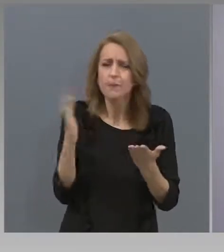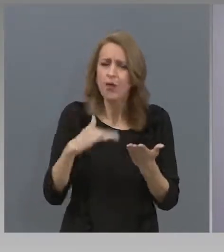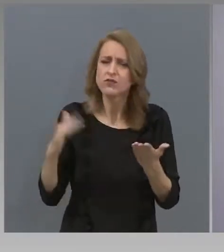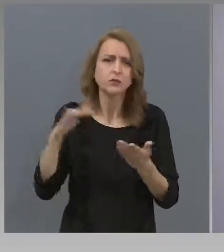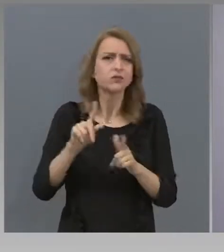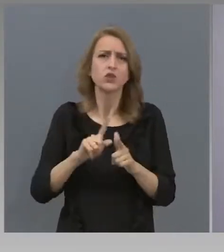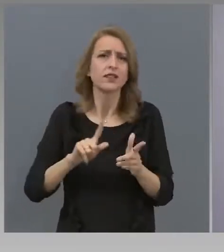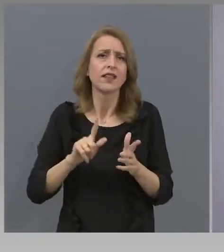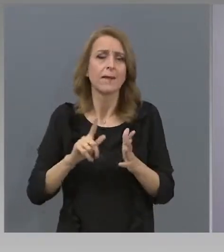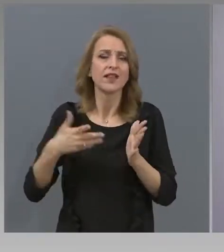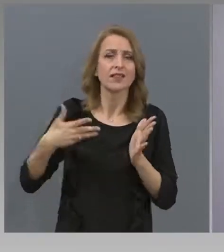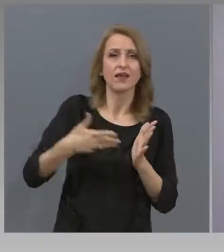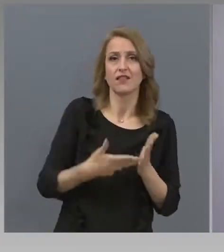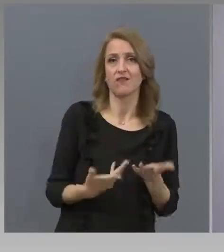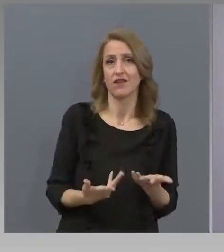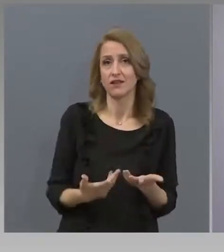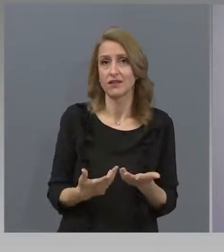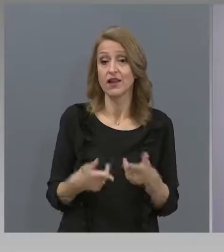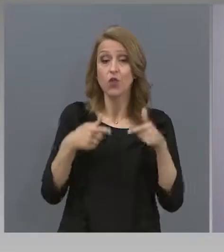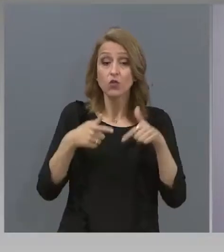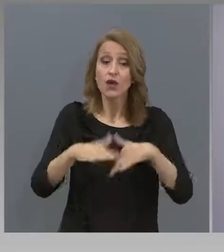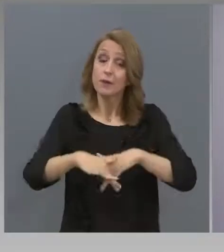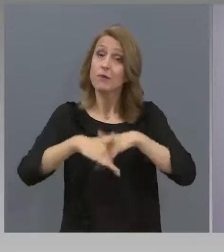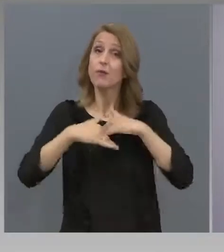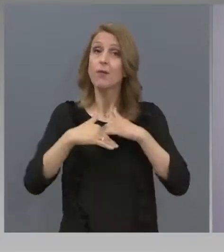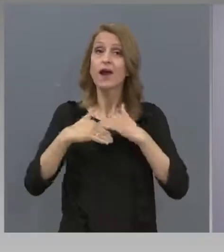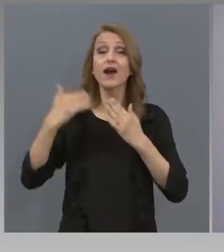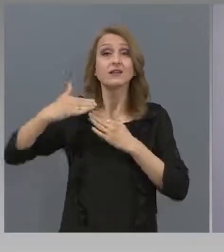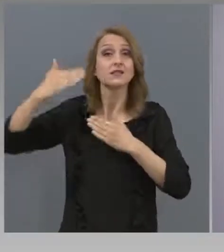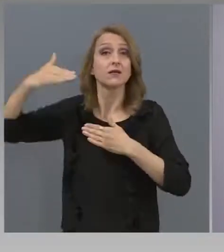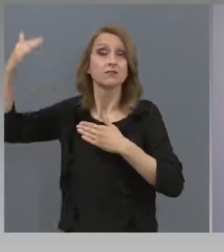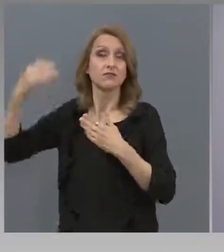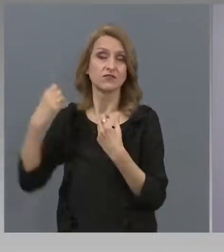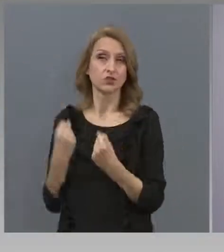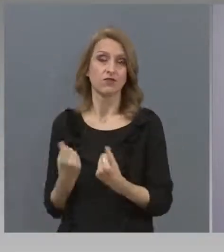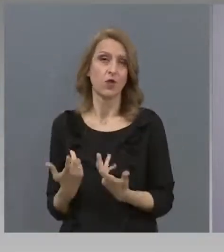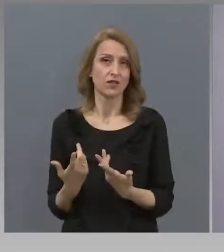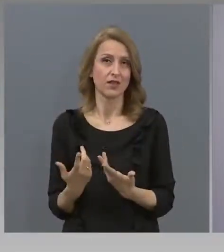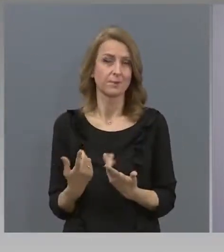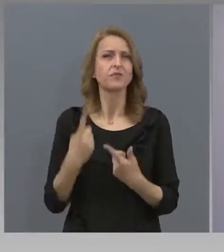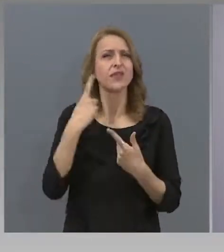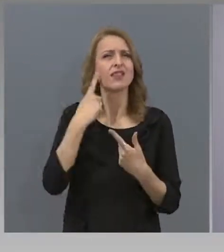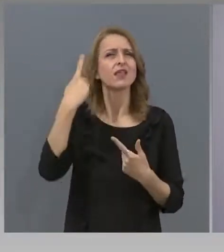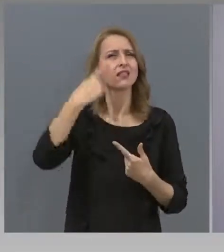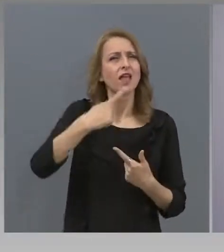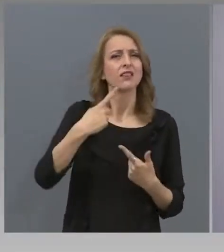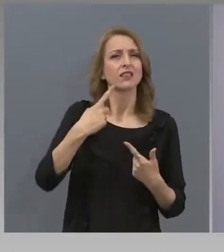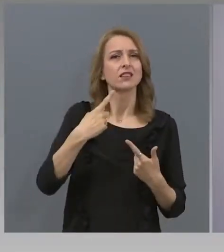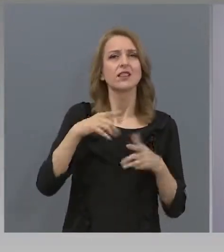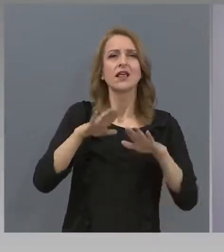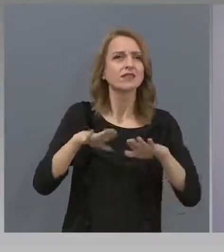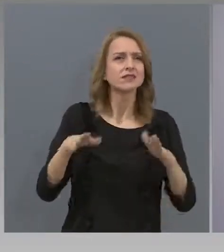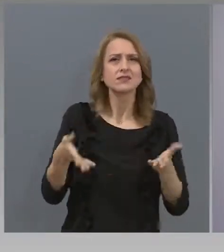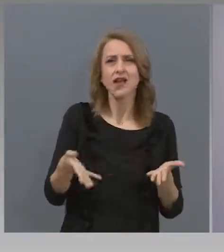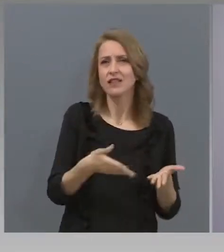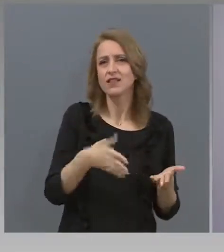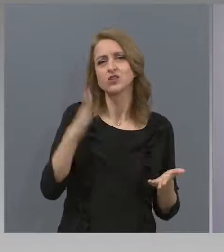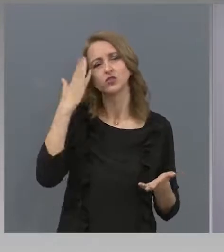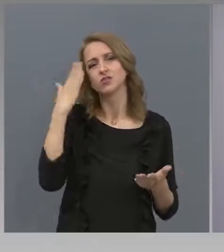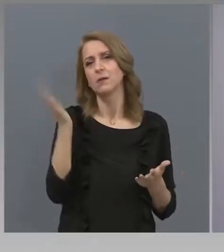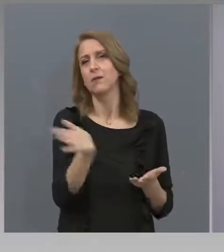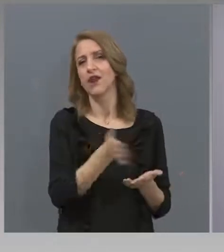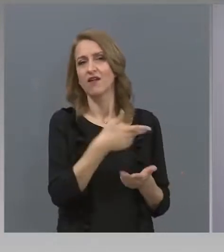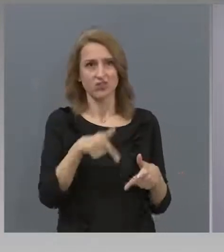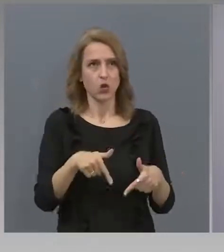-важните изпити на живота. Един ден децата ще са забравили стреса, ще са забравили